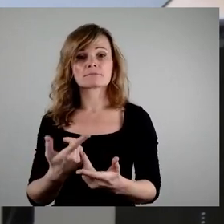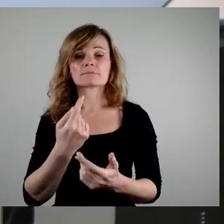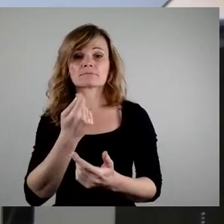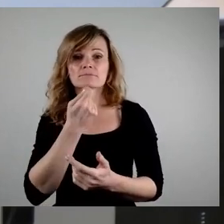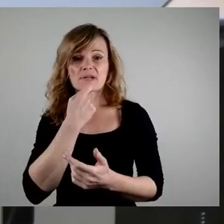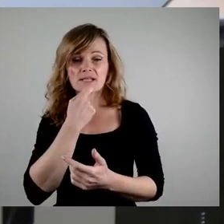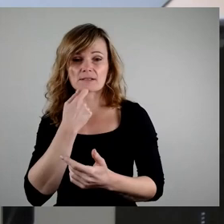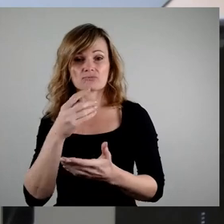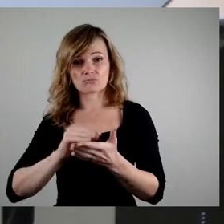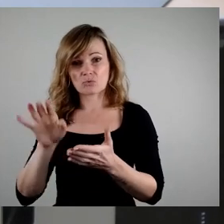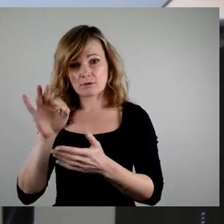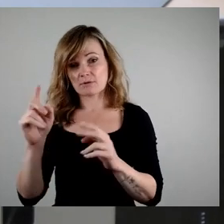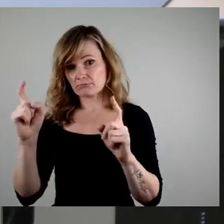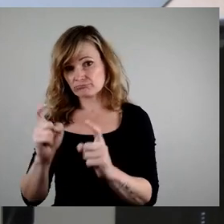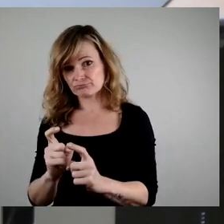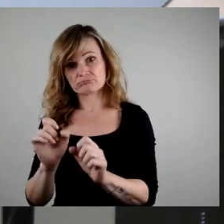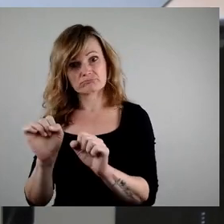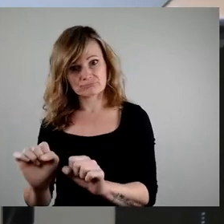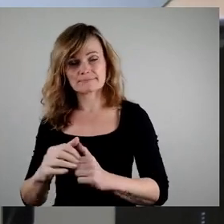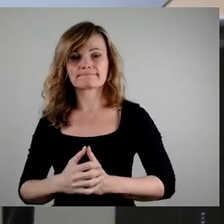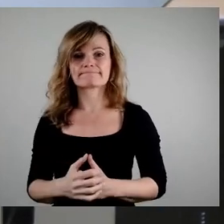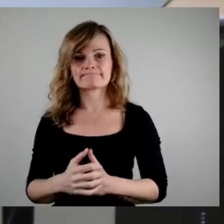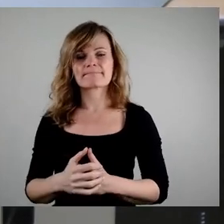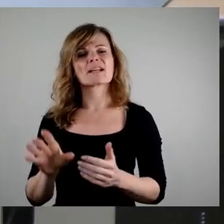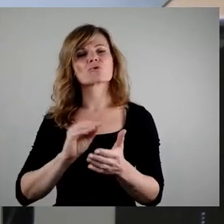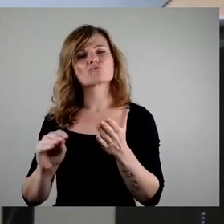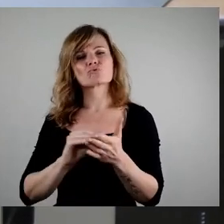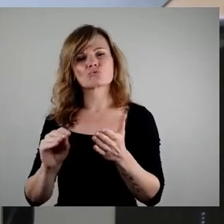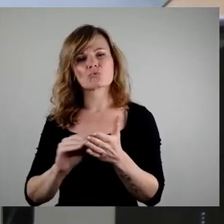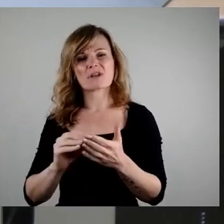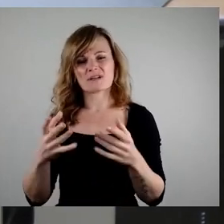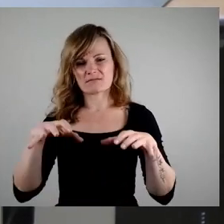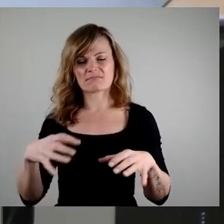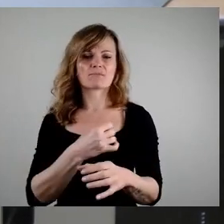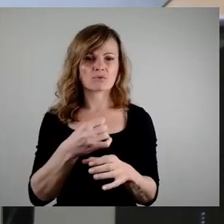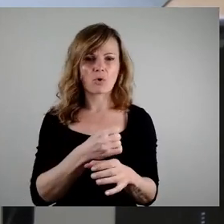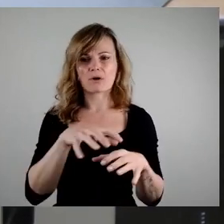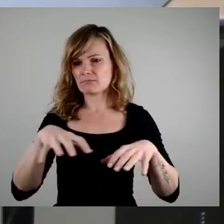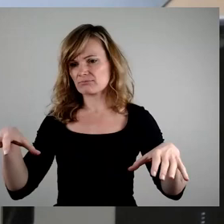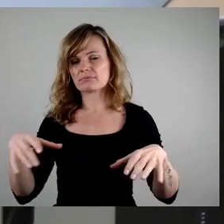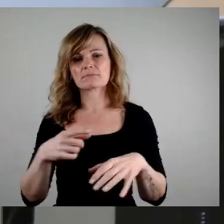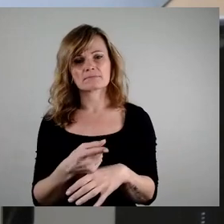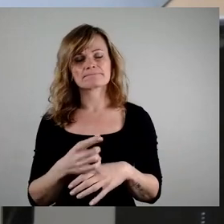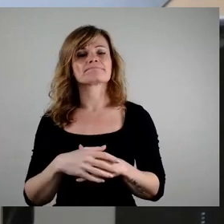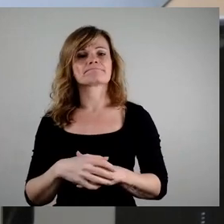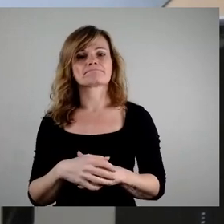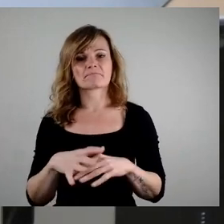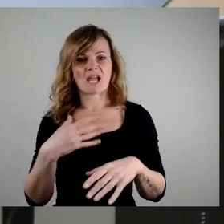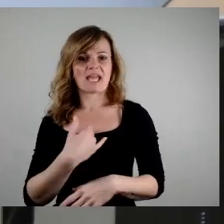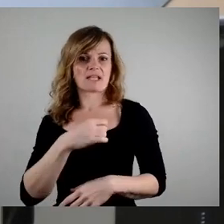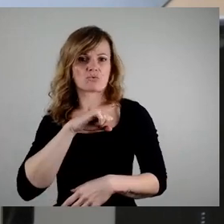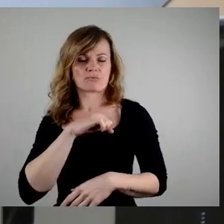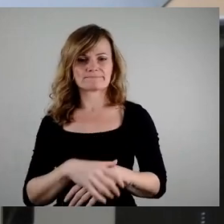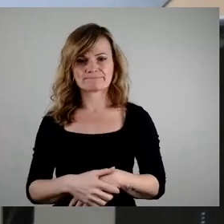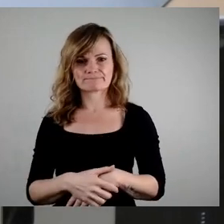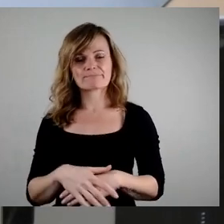Nun sind diese Geräte in unseren Schulen in aller Regel Eigentum des betreffenden Essenanbieters. Wechselt die Schule den Anbieter, so müssen auch die